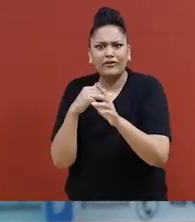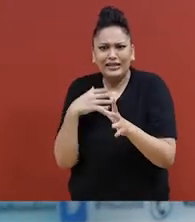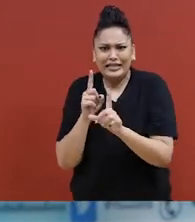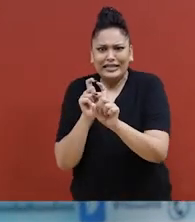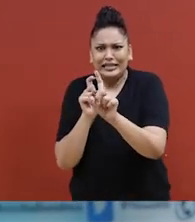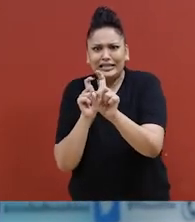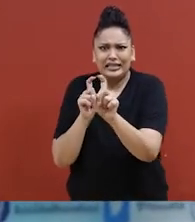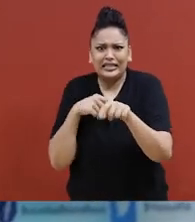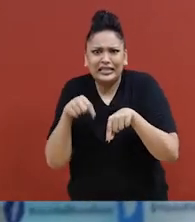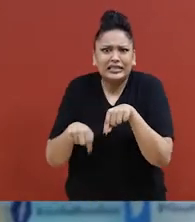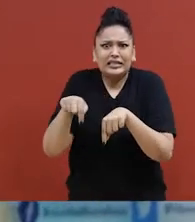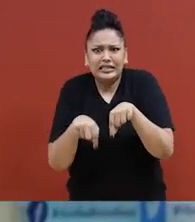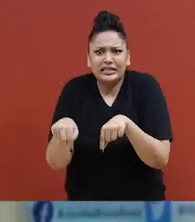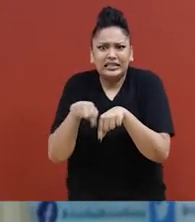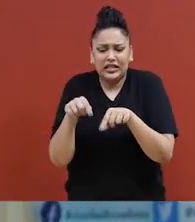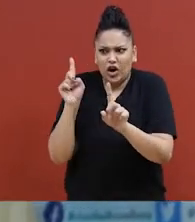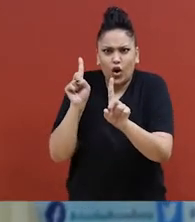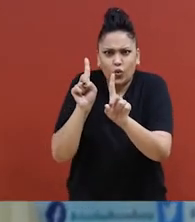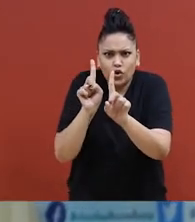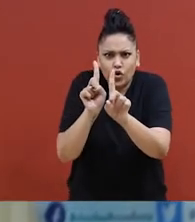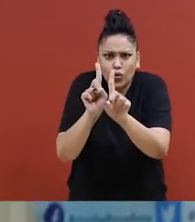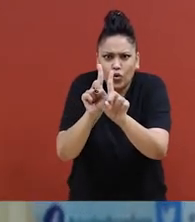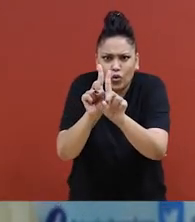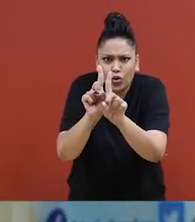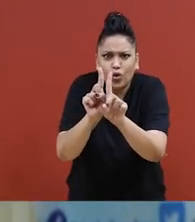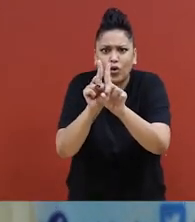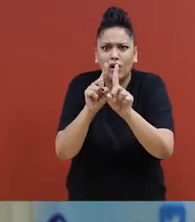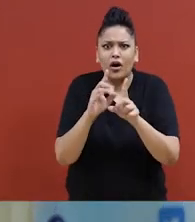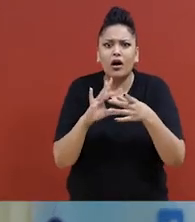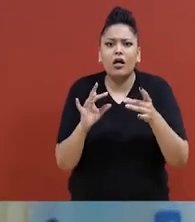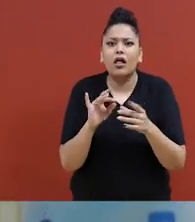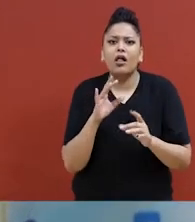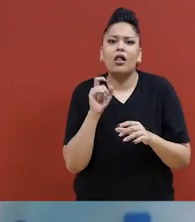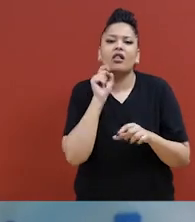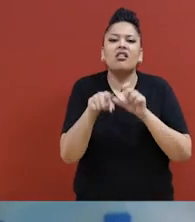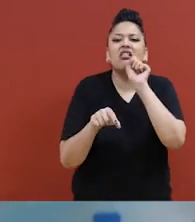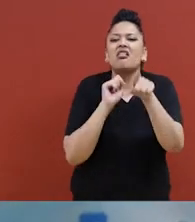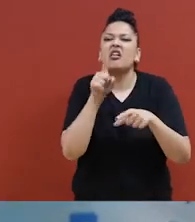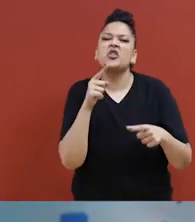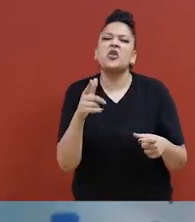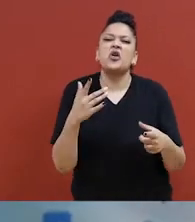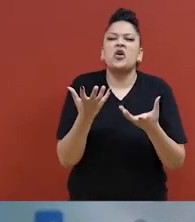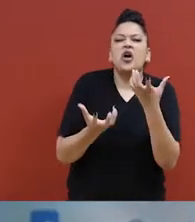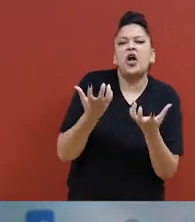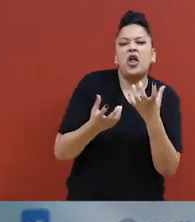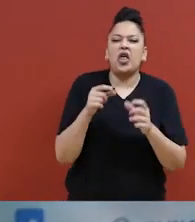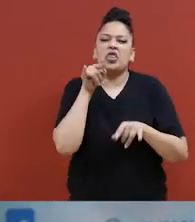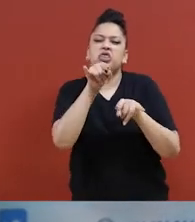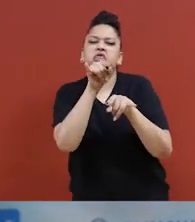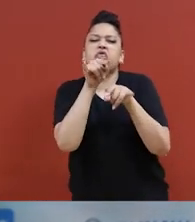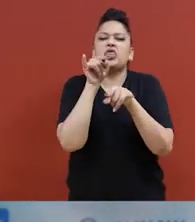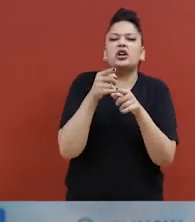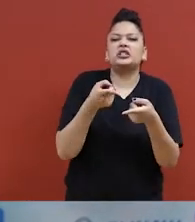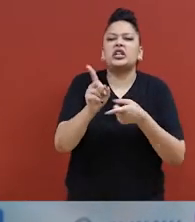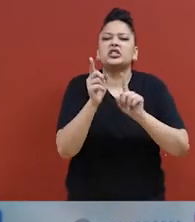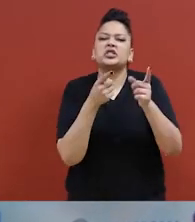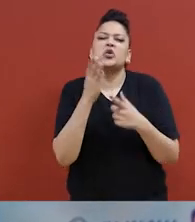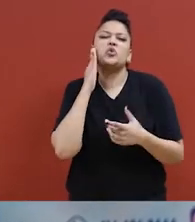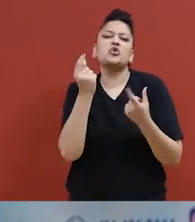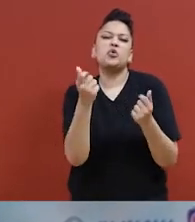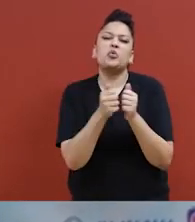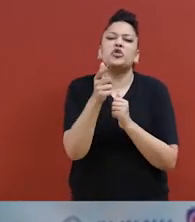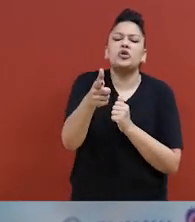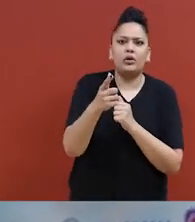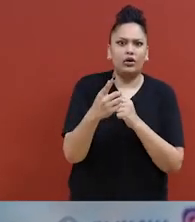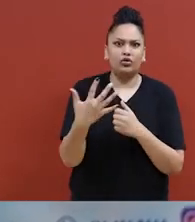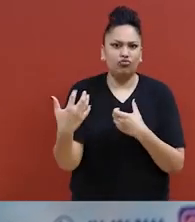Il a accéléré son rythme. Il a commencé à s'approcher de plus en plus d'elle. Il lui faisait des commentaires sur les parties de son corps, sur ce qu'il allait lui faire. Il